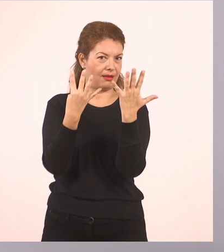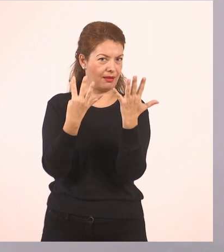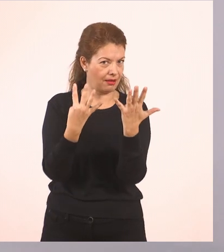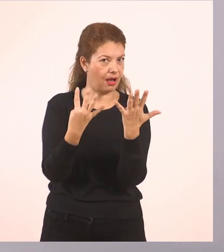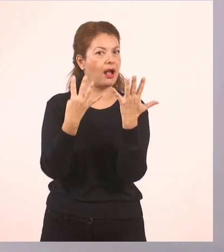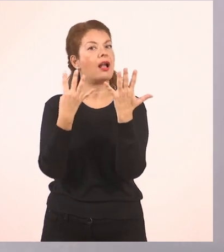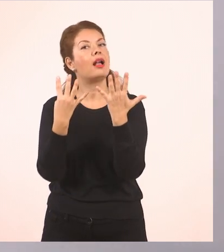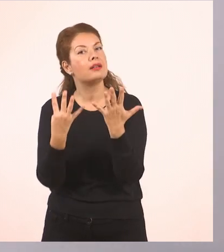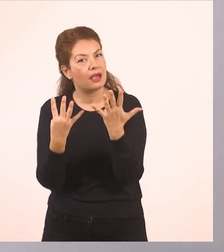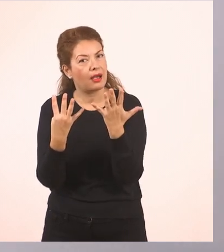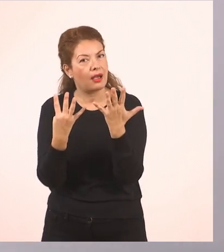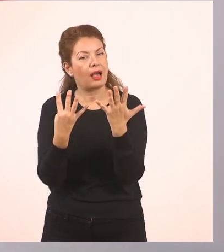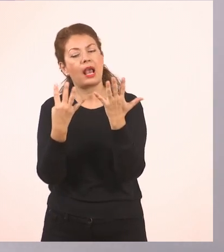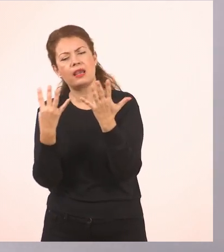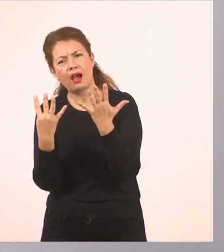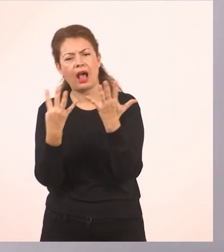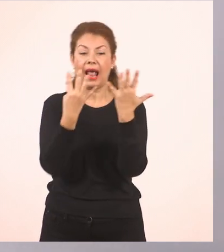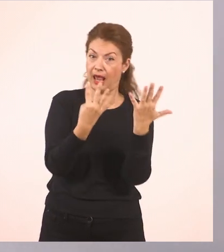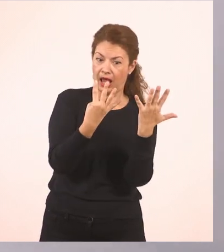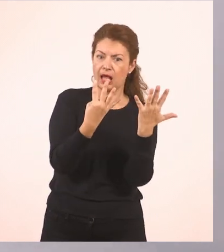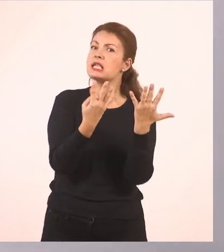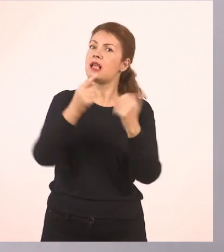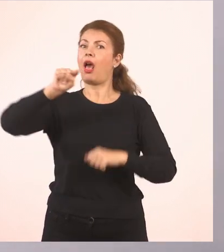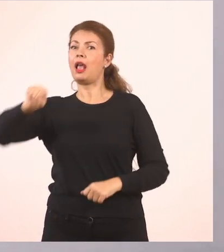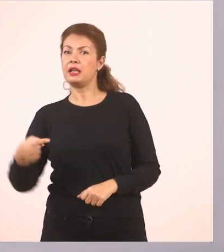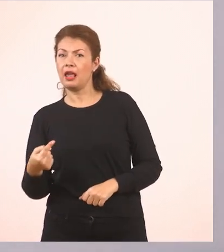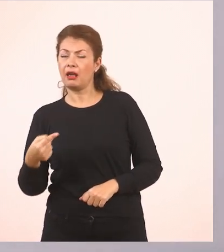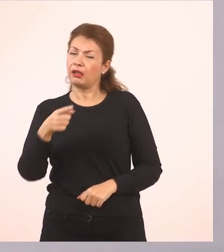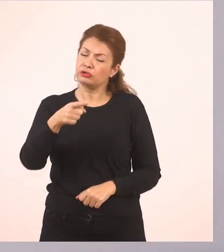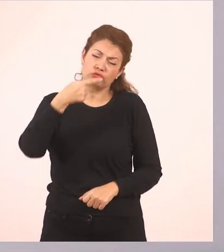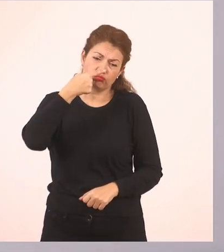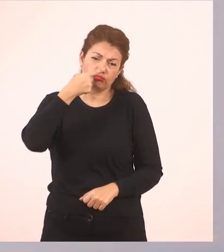9 ή 9. Όπως σε βολεύει το λες.